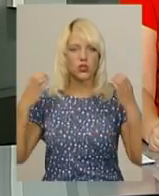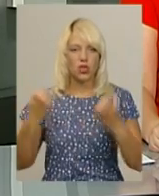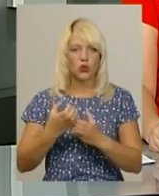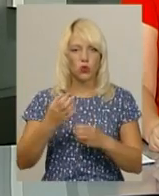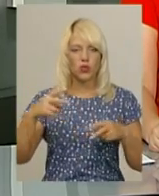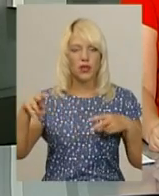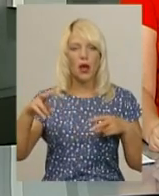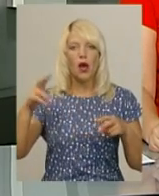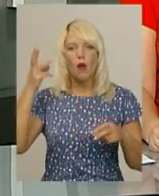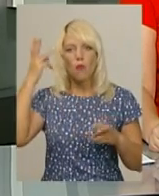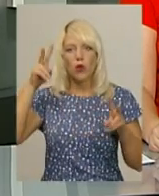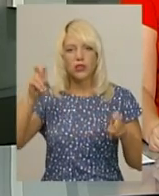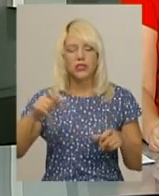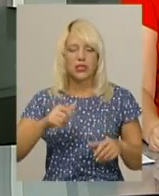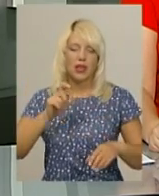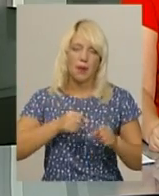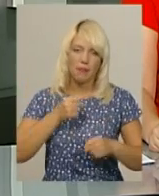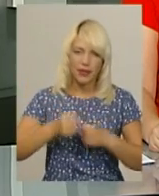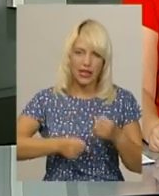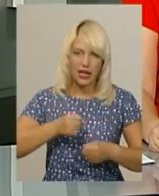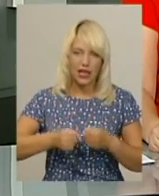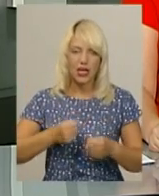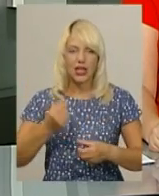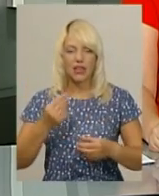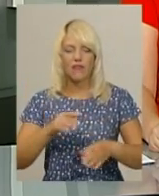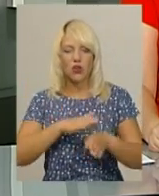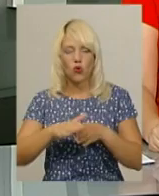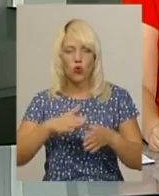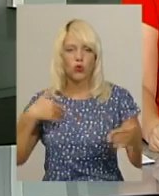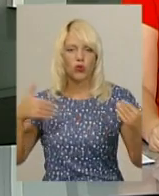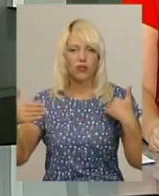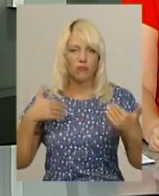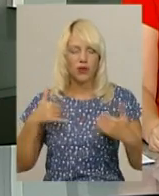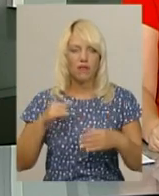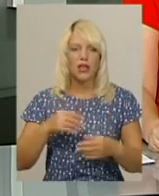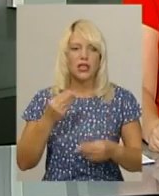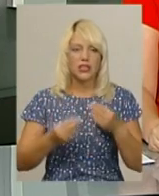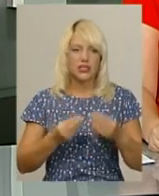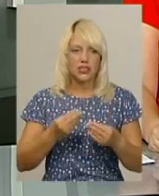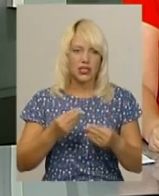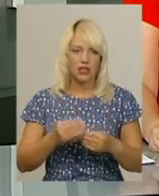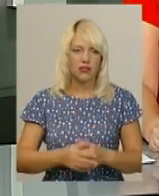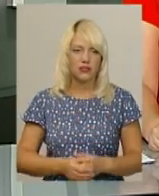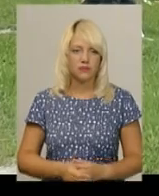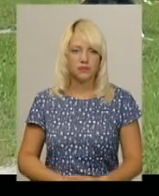Гравці бігали, виконували вправи на гнучкість і зіграли внутрішній турнір. Більше розповість Ярослава Антошевська.